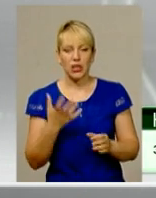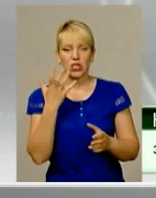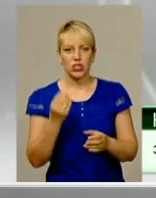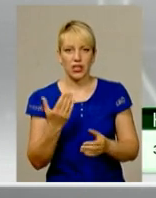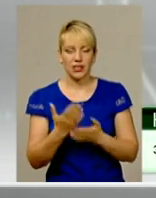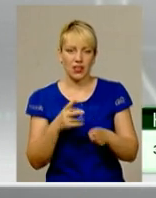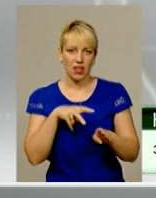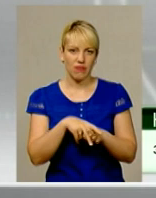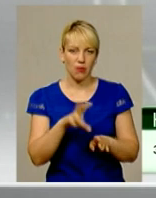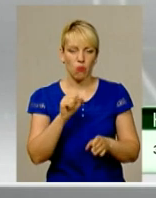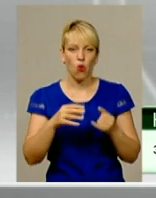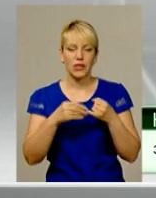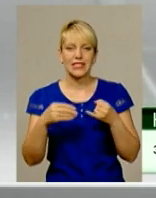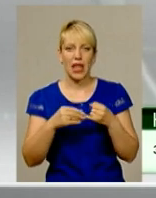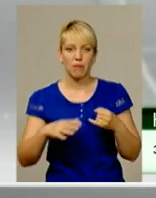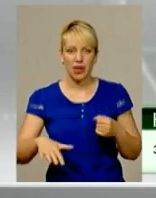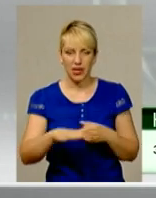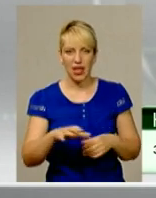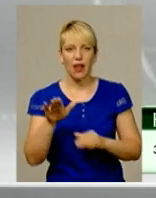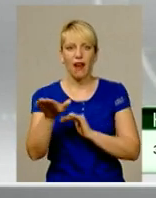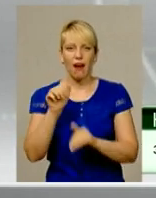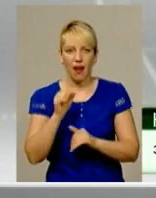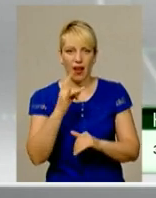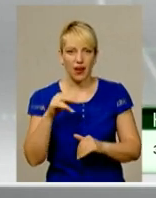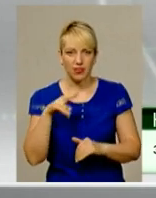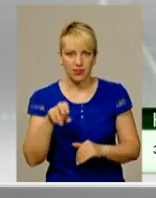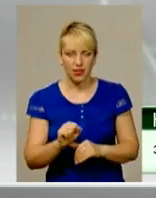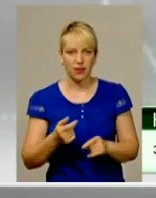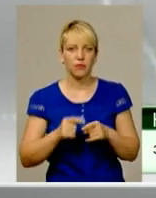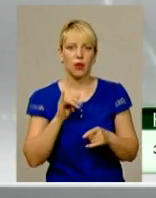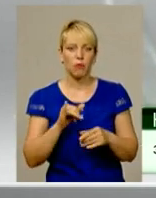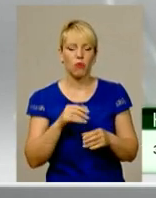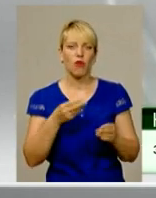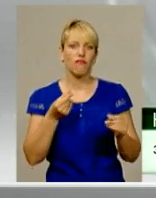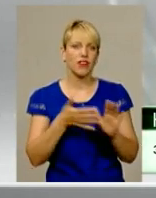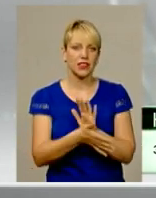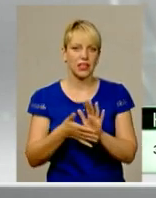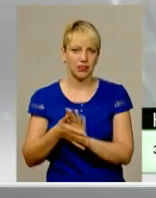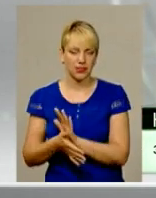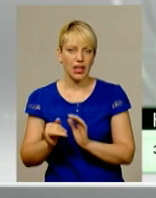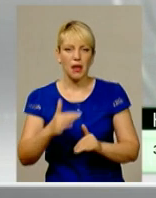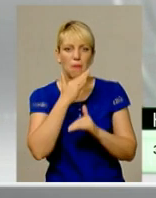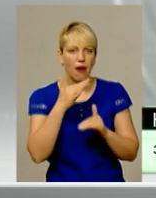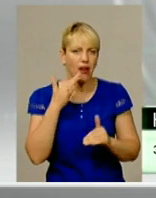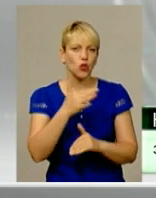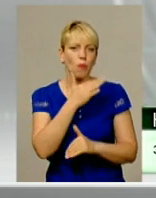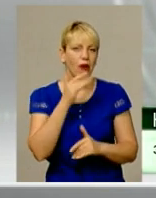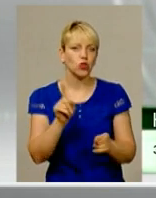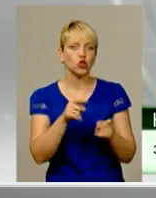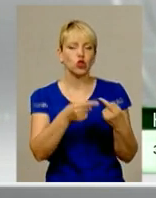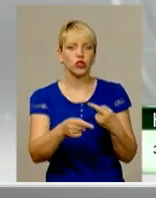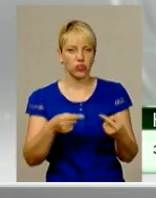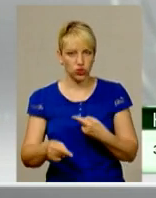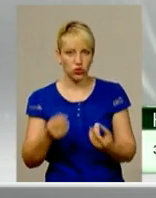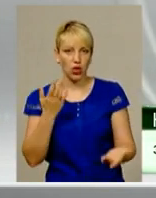навантаження ще по землі, по оренді приміщень, по експлуатаційних витратах і багато-багато чого іншого.